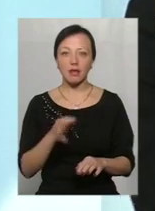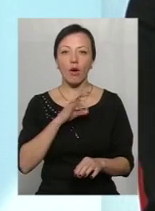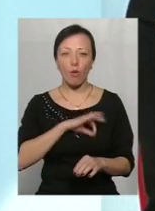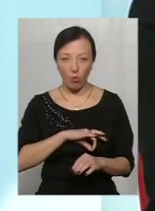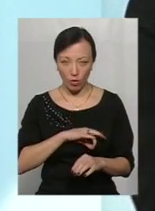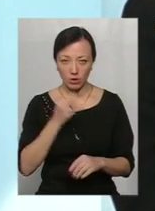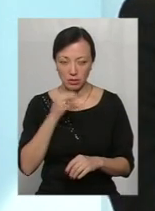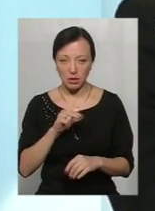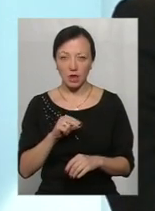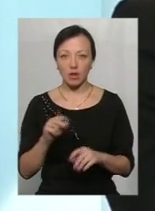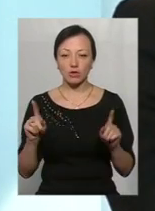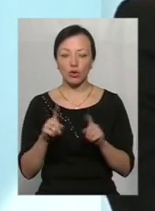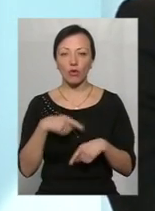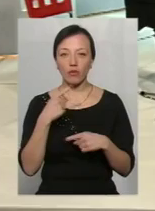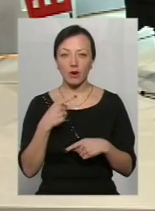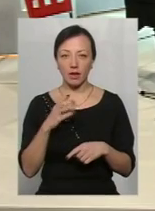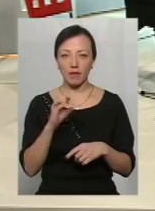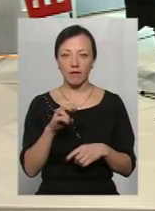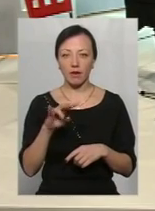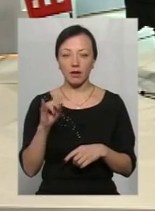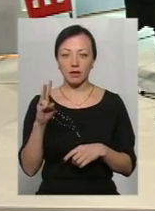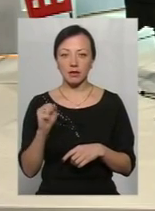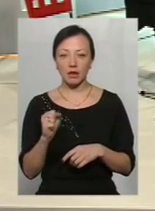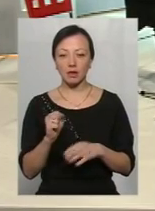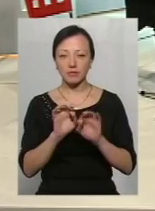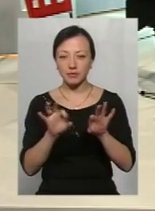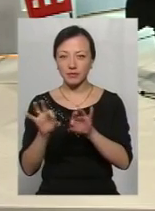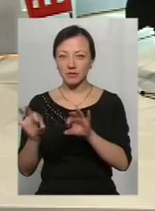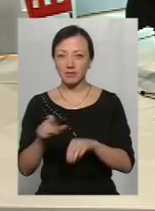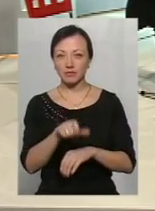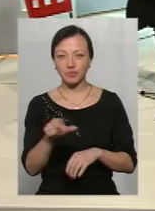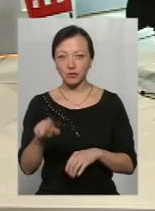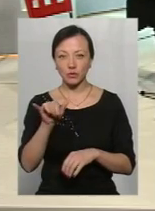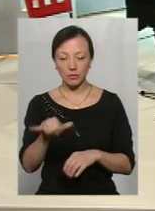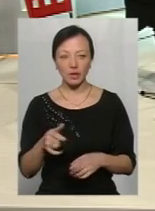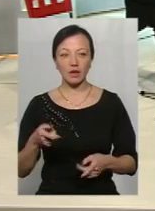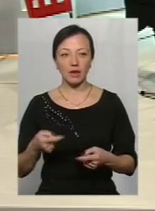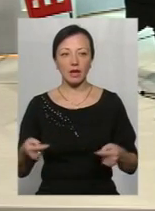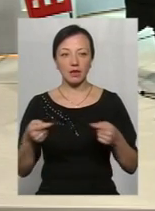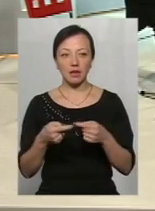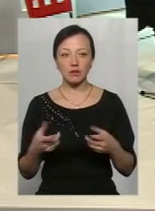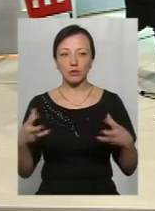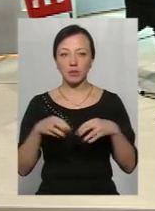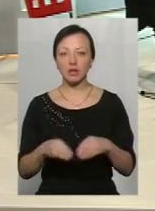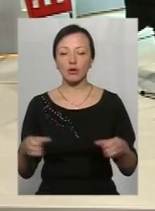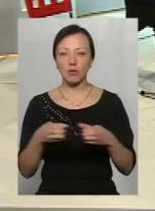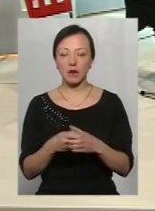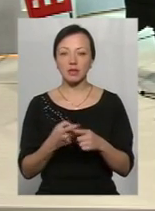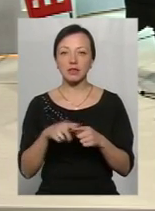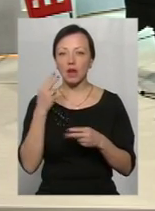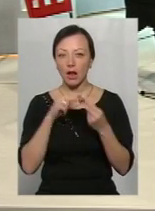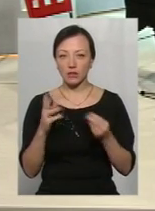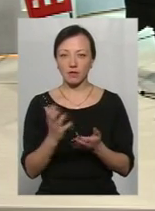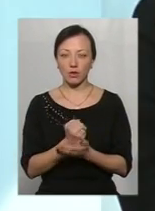Те, що говорила пані Веліна, що доступатися до людей, в них якраз в об'єднаних громадах це краще